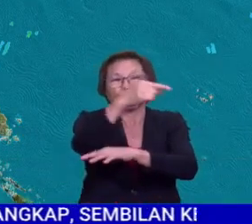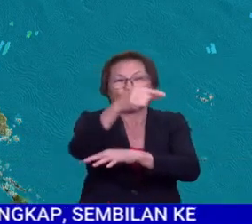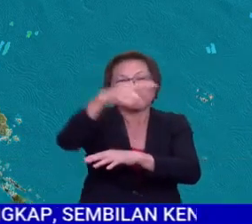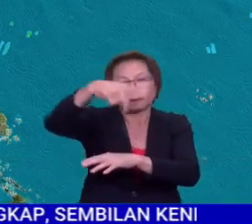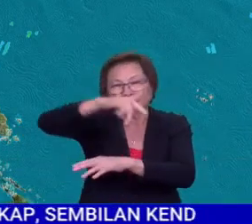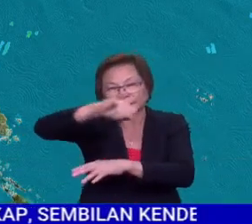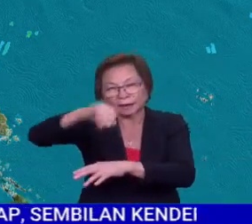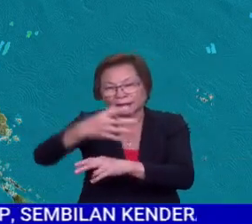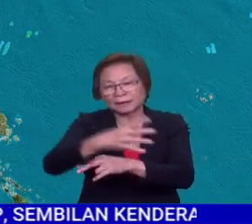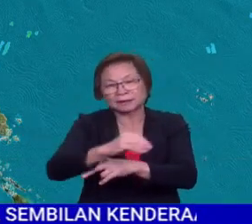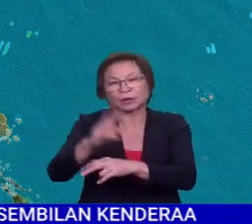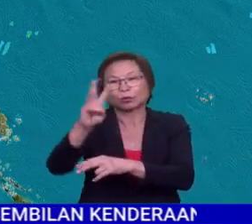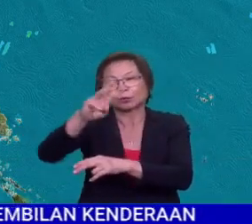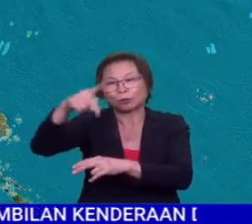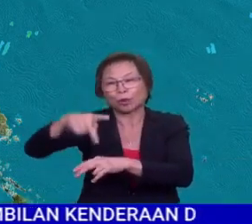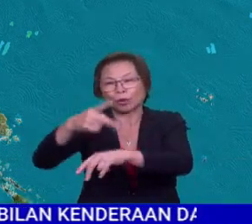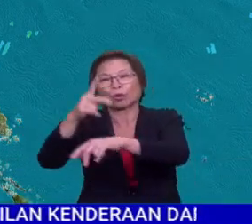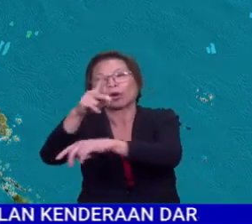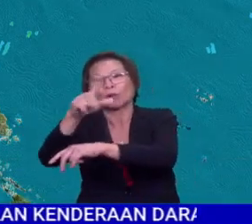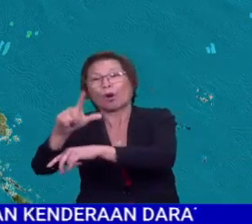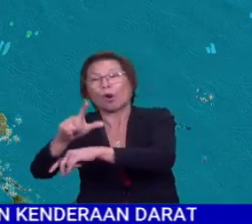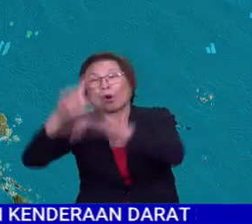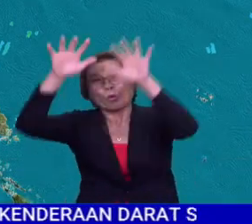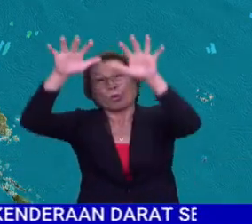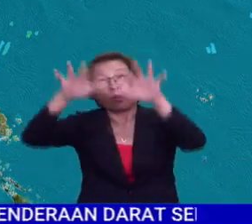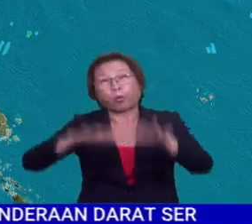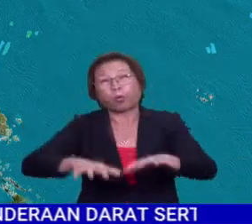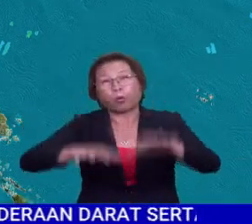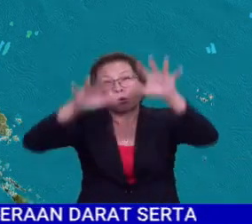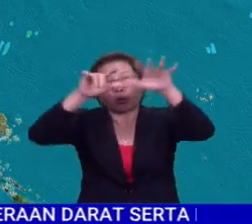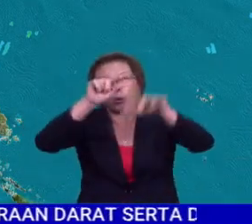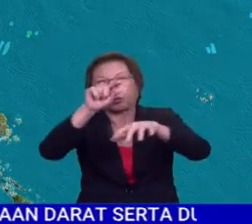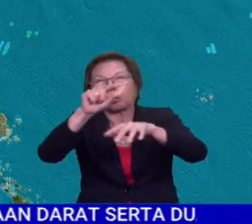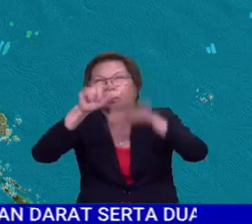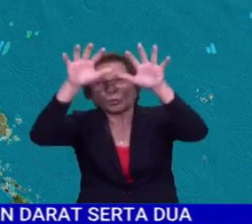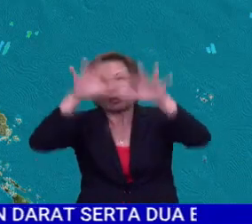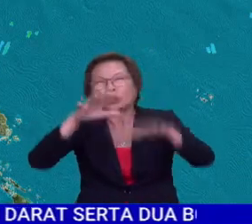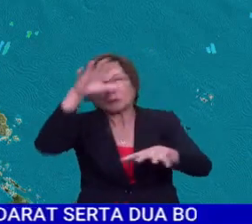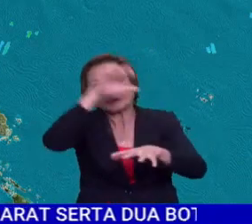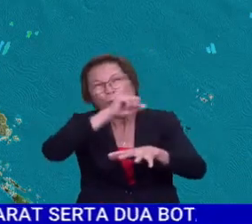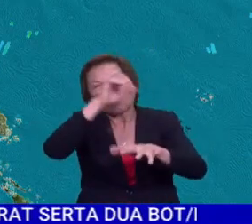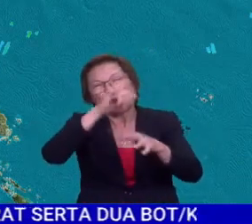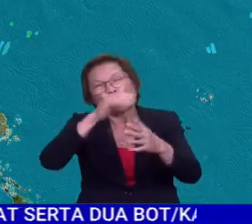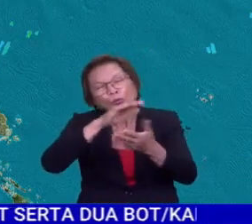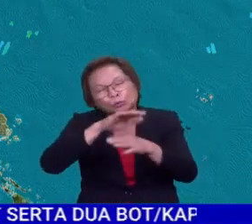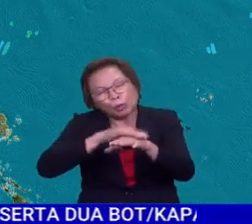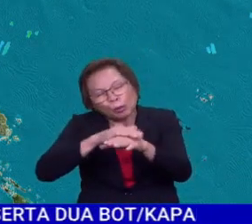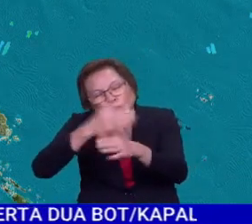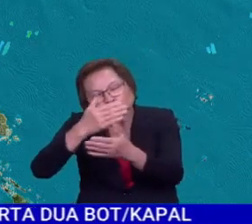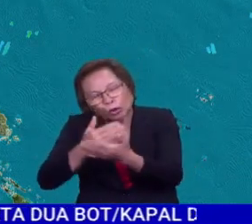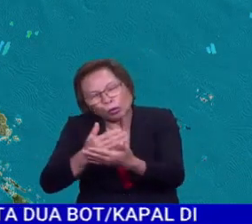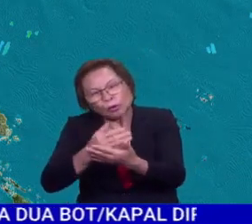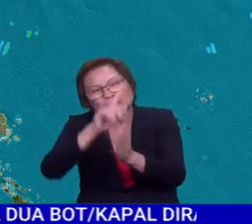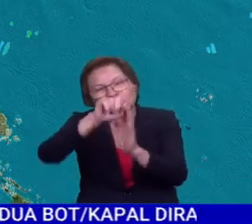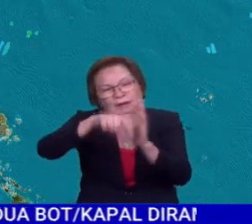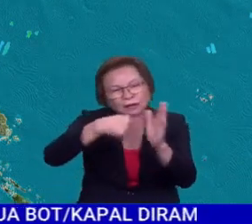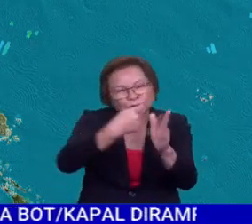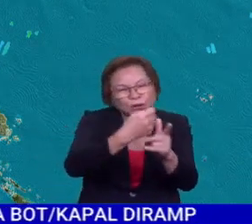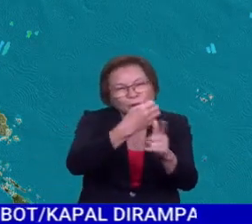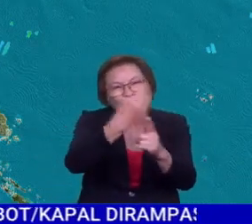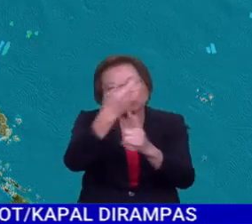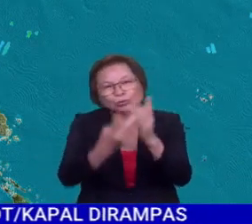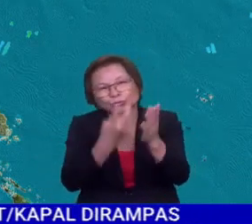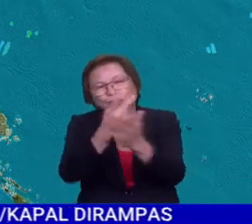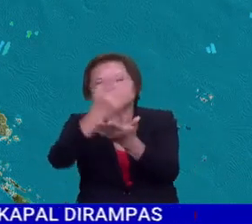Petaling serta di wilayah Pestuan Kuala Lumpur akan melibatkan hujan tidak lama lagi dan kita jangkakan ini akan beransur reda dalam tempoh satu hingga